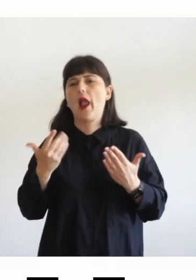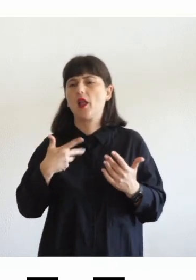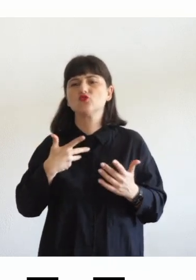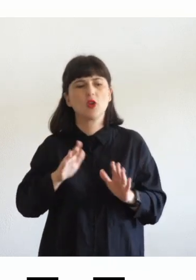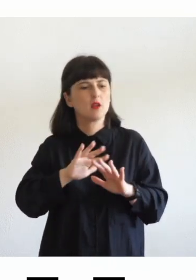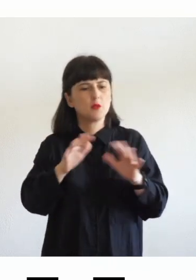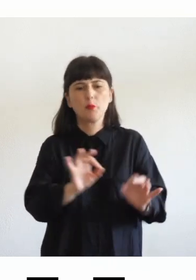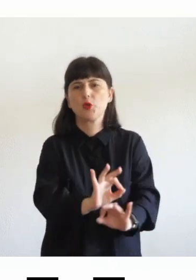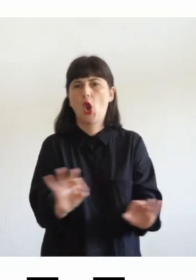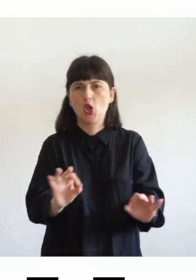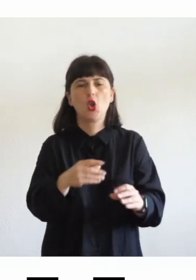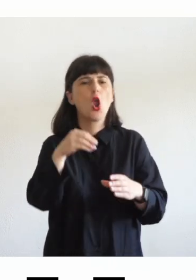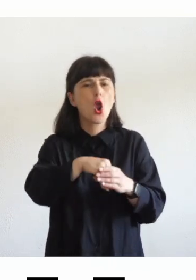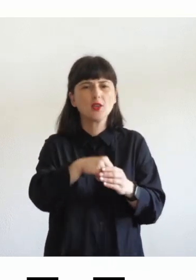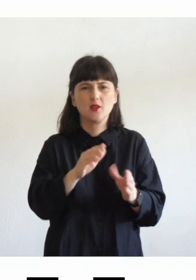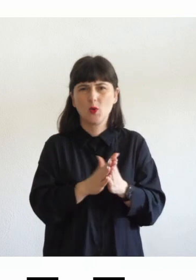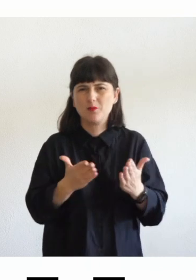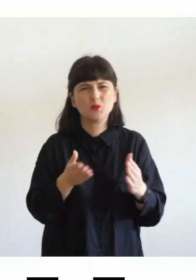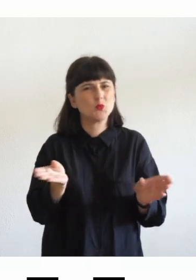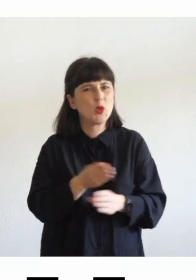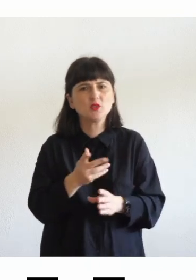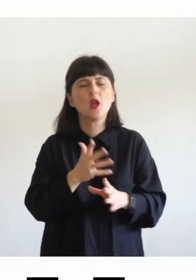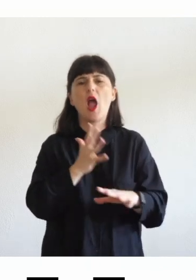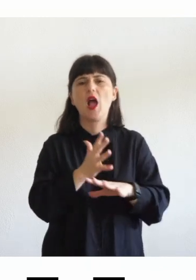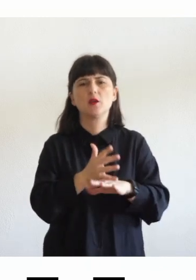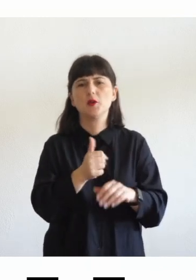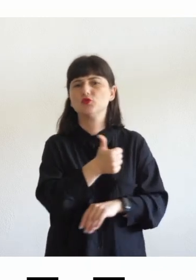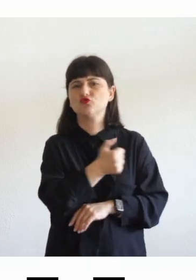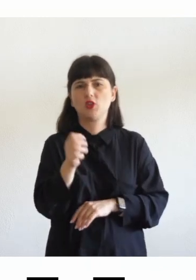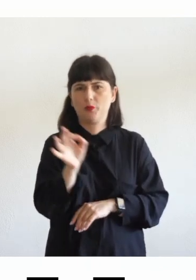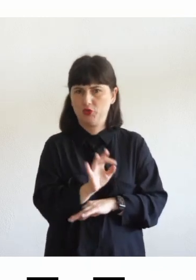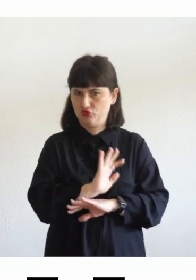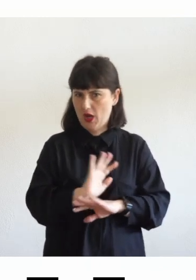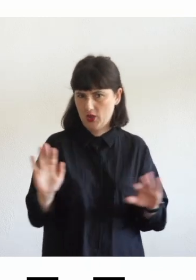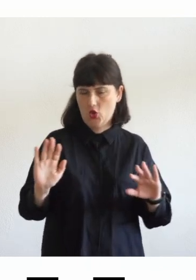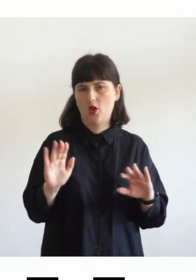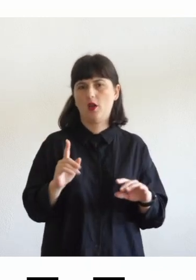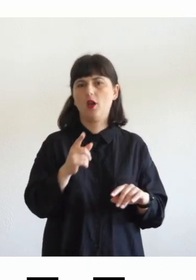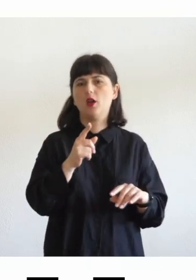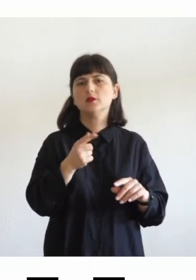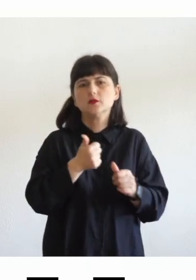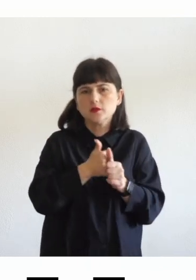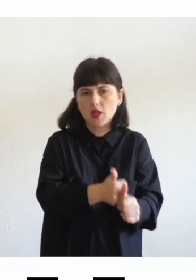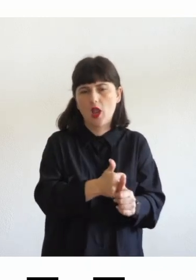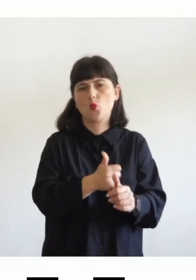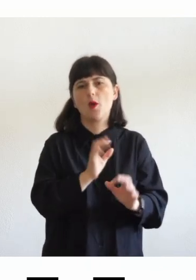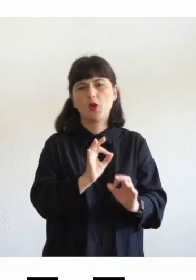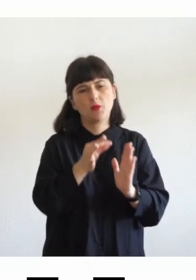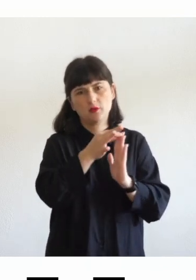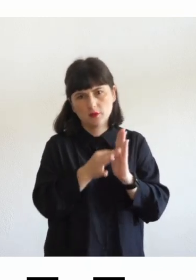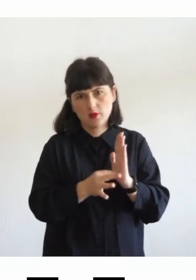contenuti i libri possano essere accessibili secondo quelli che sono i criteri dell'accessibilità